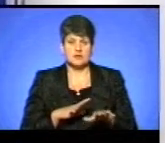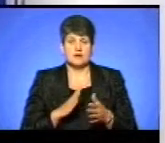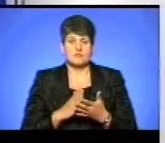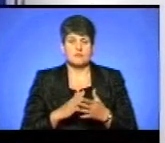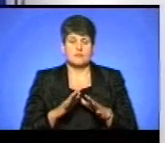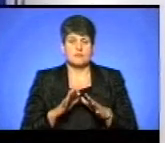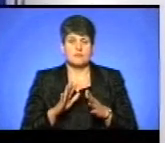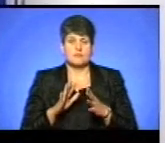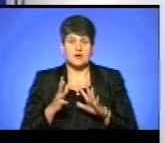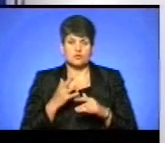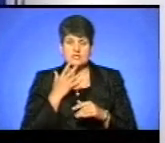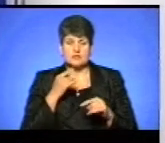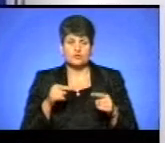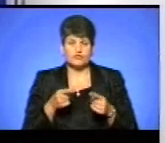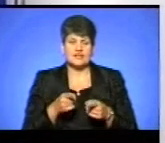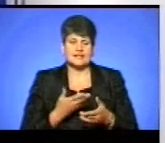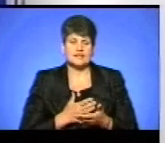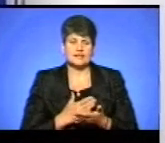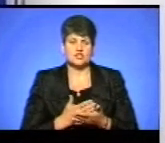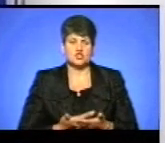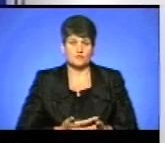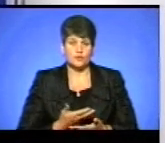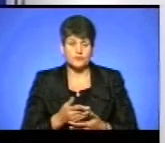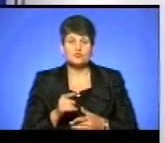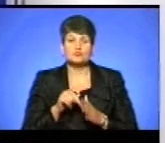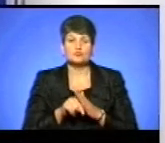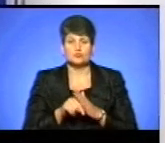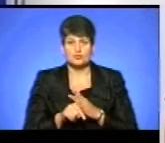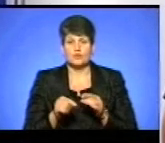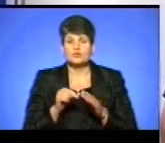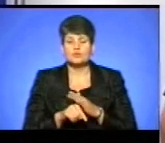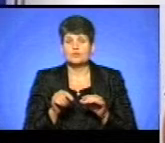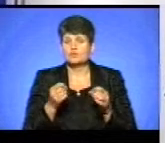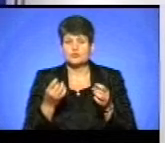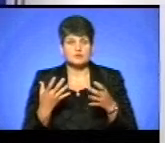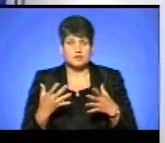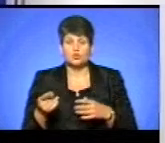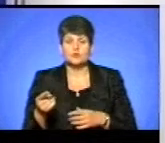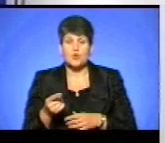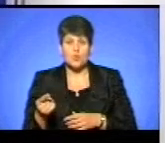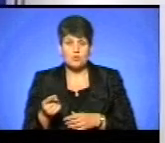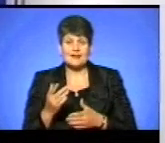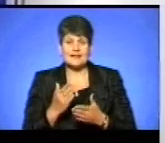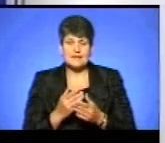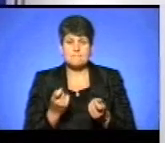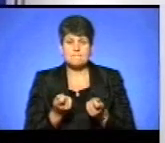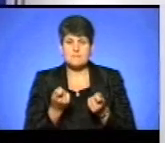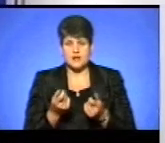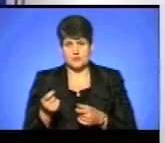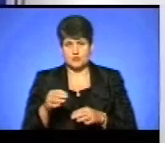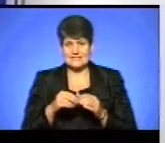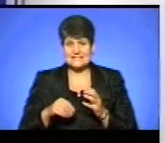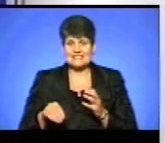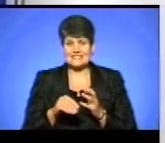вона є живою. І в чому полягає її суть? Судії полягає в дуже простому, в тому, що в Тернополі є обмаль земель, де можна